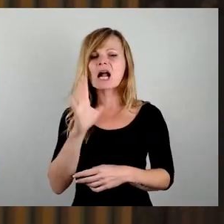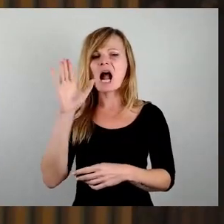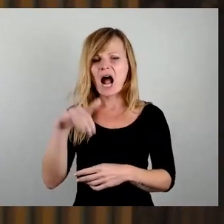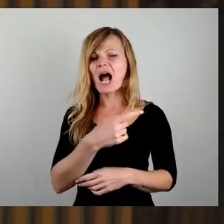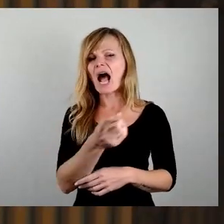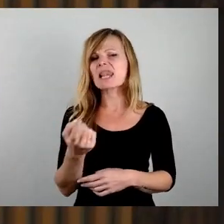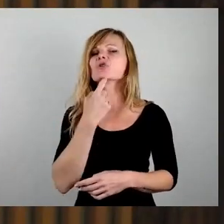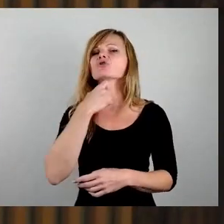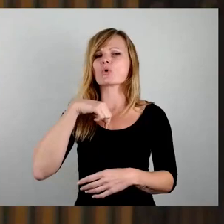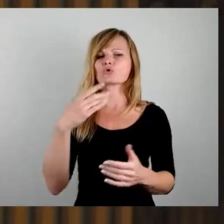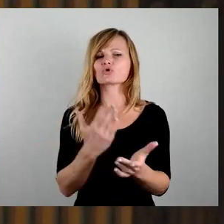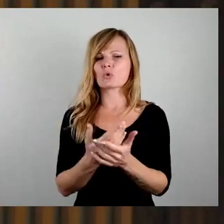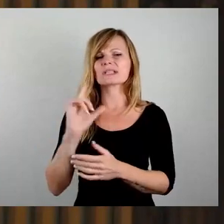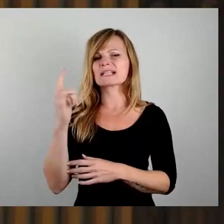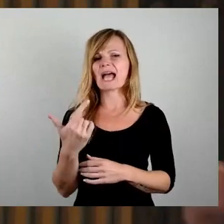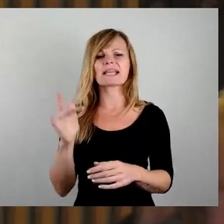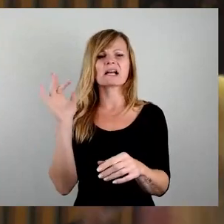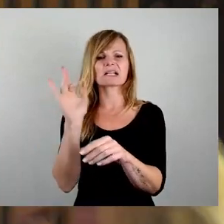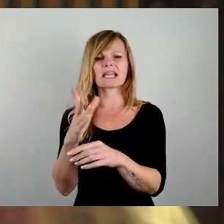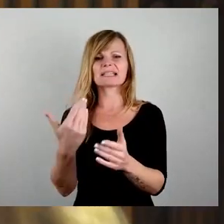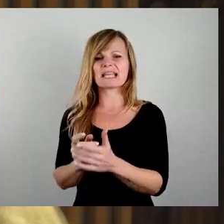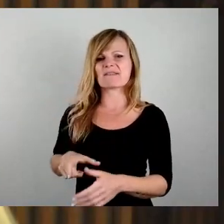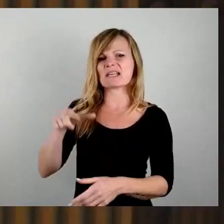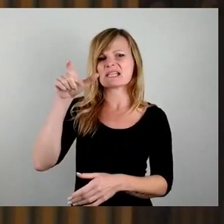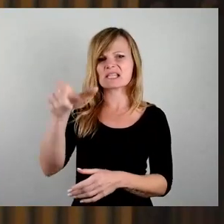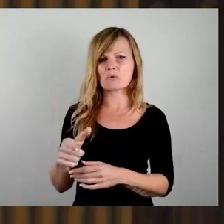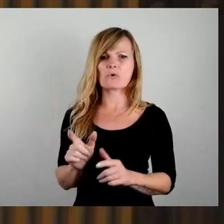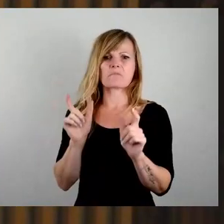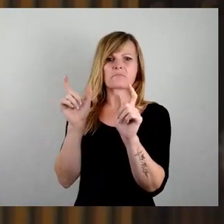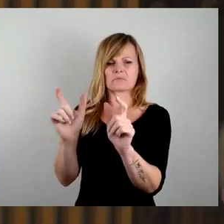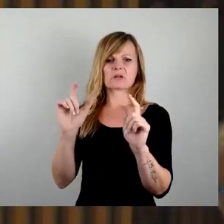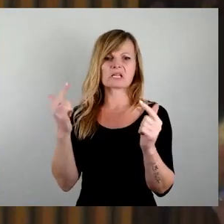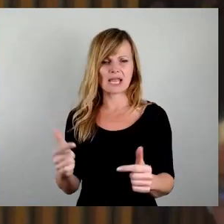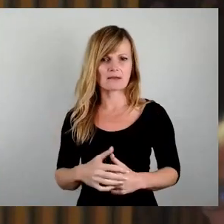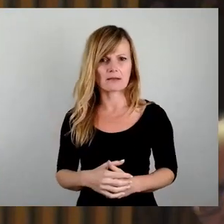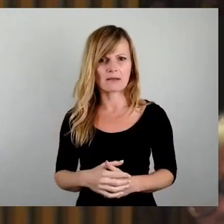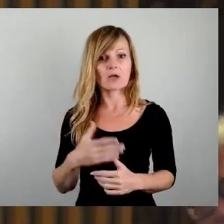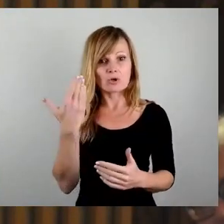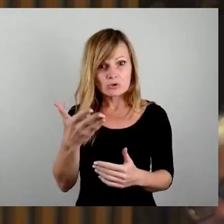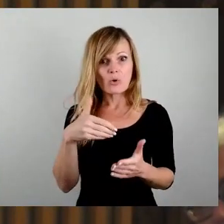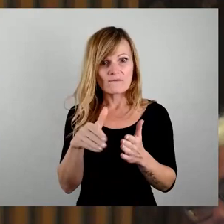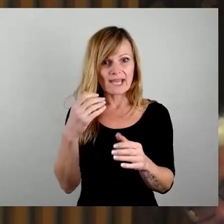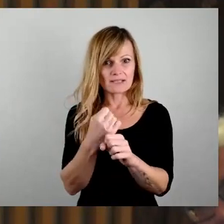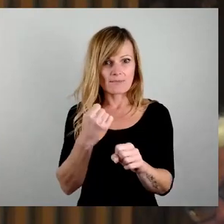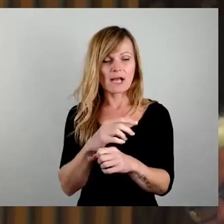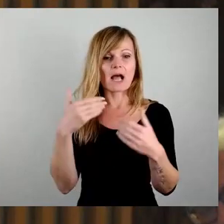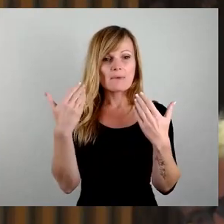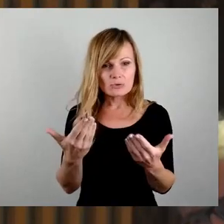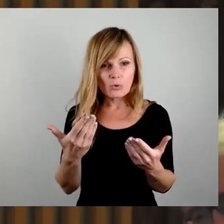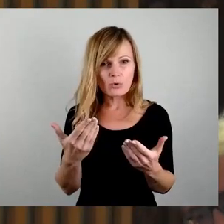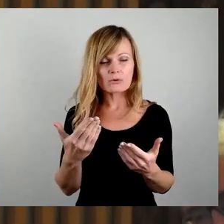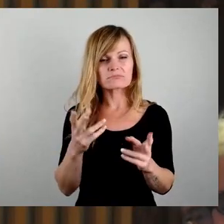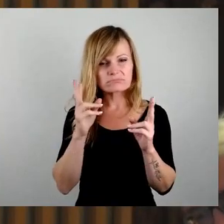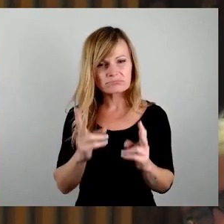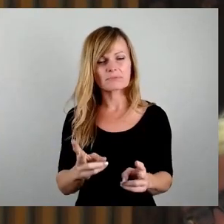keiner traut sich, gegen diese Rieseninvestition irgendwie anzugehen. Machen Sie so weiter. Aber so verspielen Sie wirklich auch die